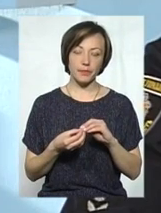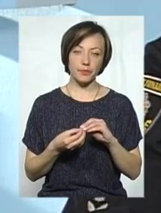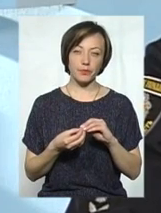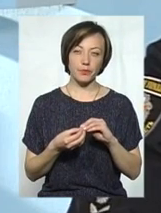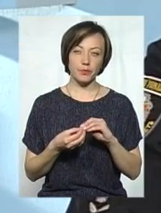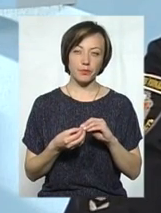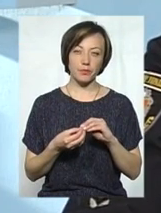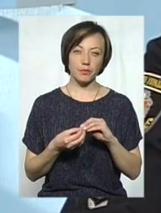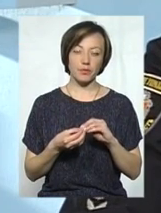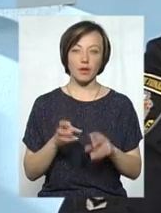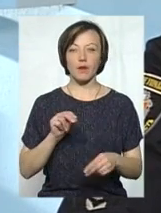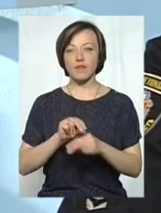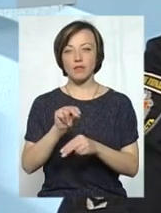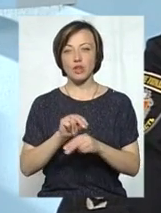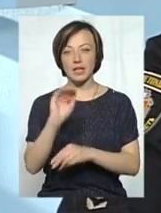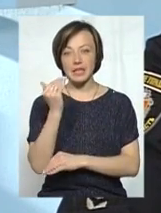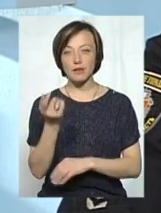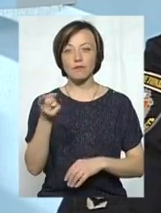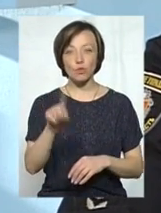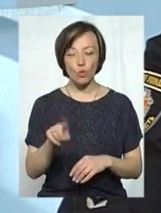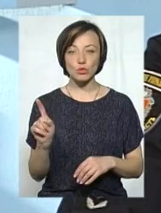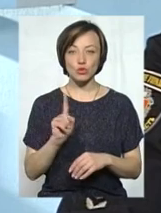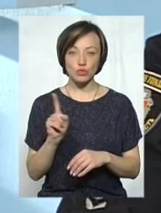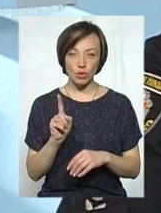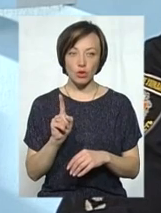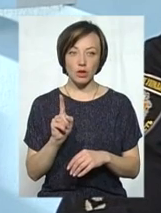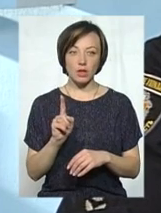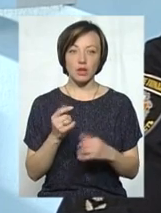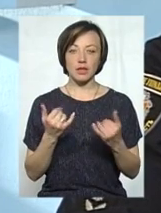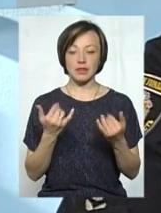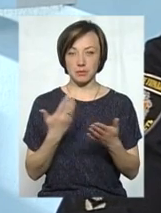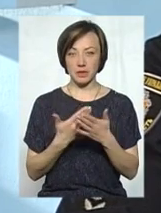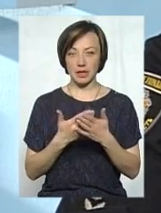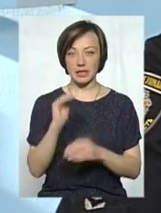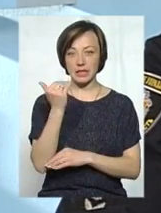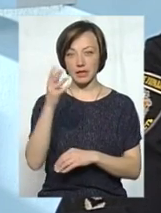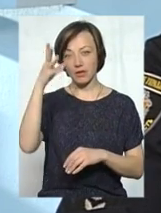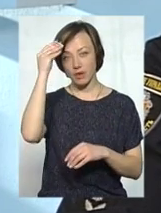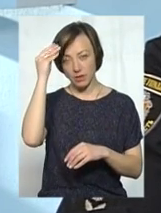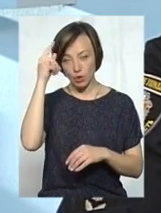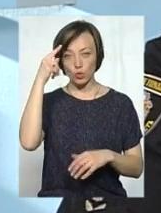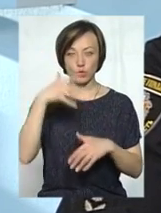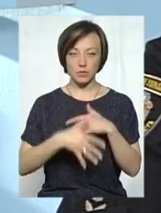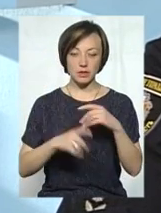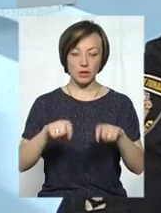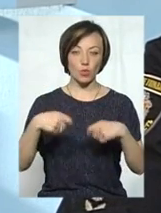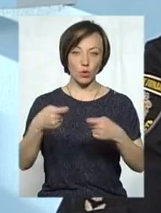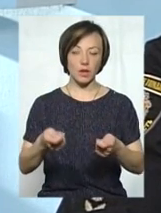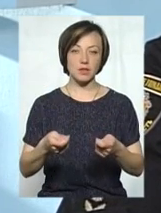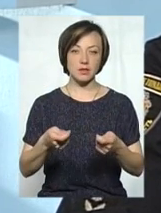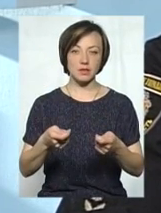навчанні дитині, тому, що вона сьогодні вивчила, або хоча б до її розуміння донесли,